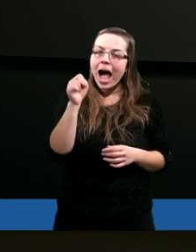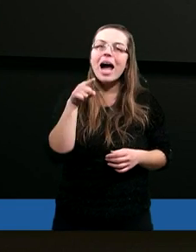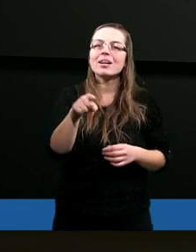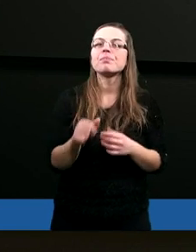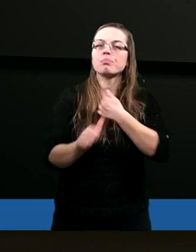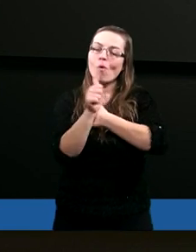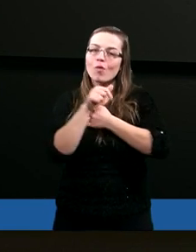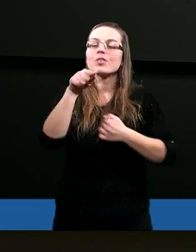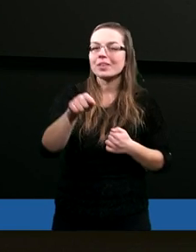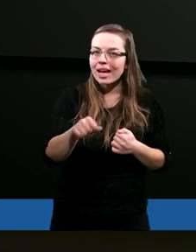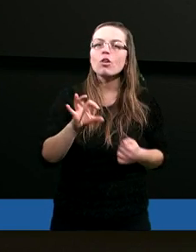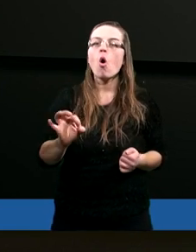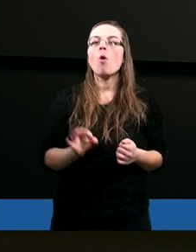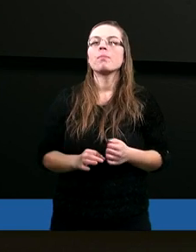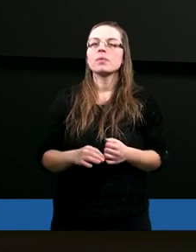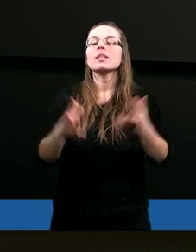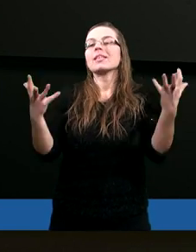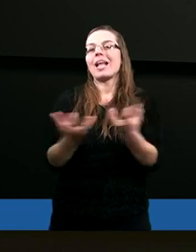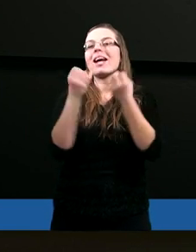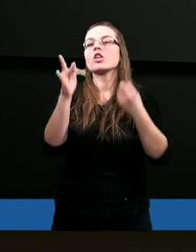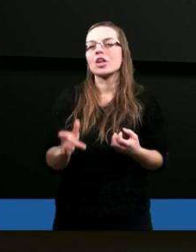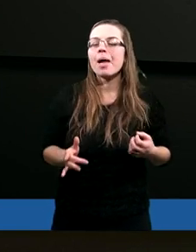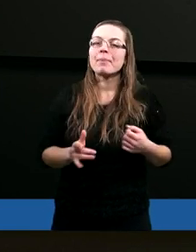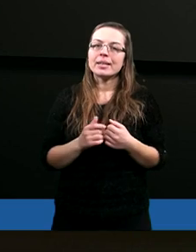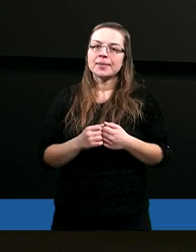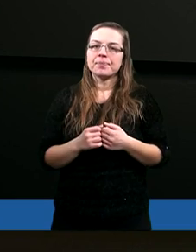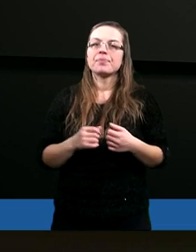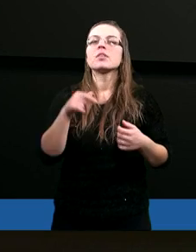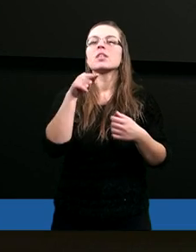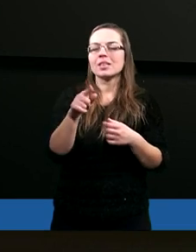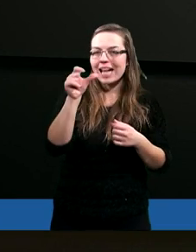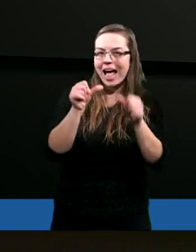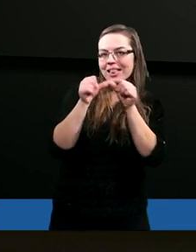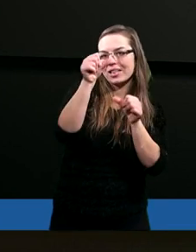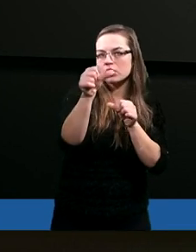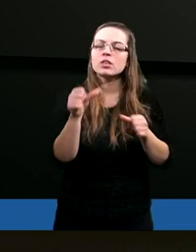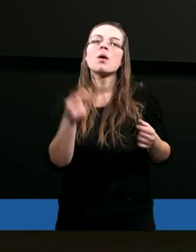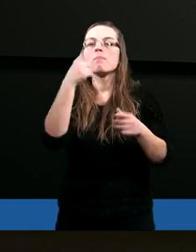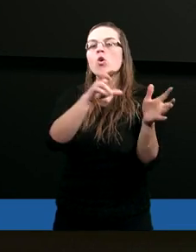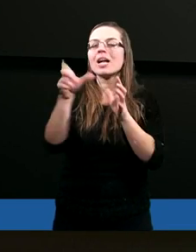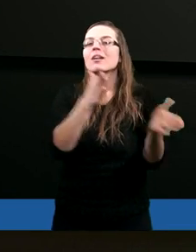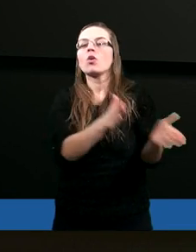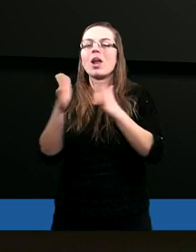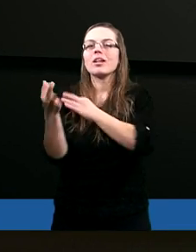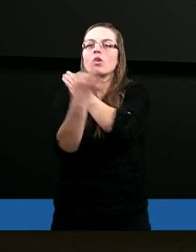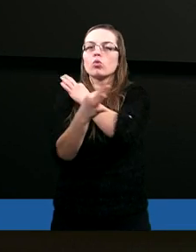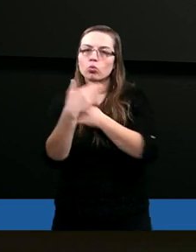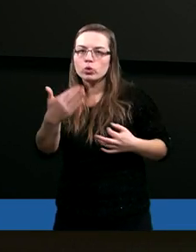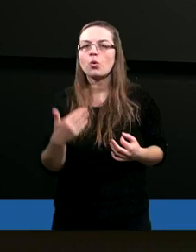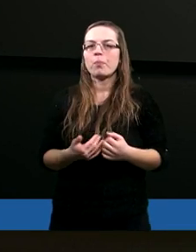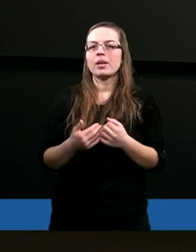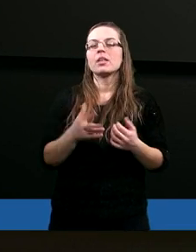dowody tego znajdziemy za tydzień podczas kolejnego studium.